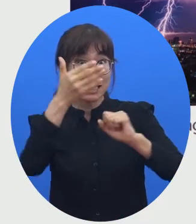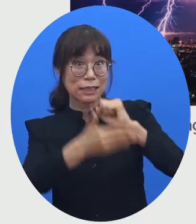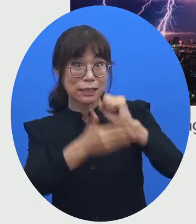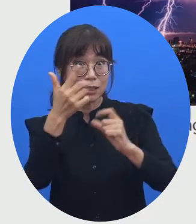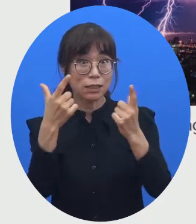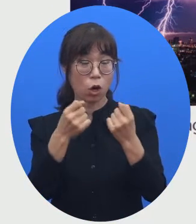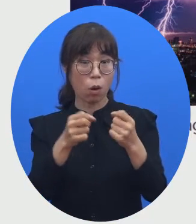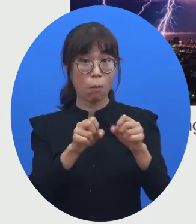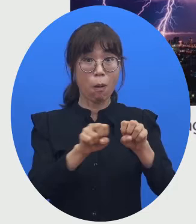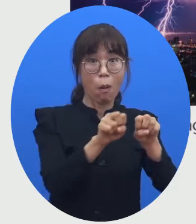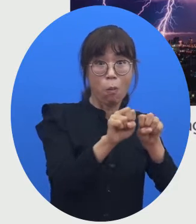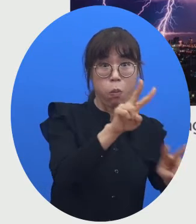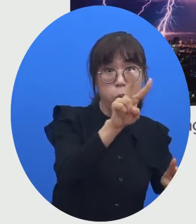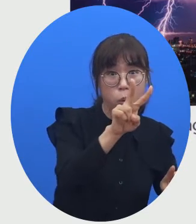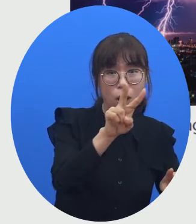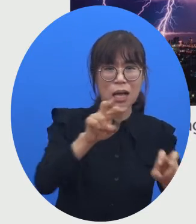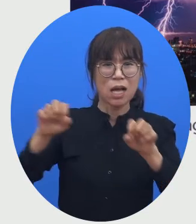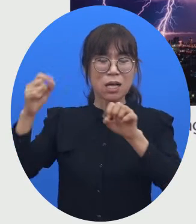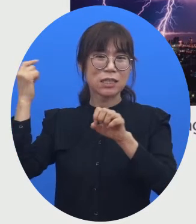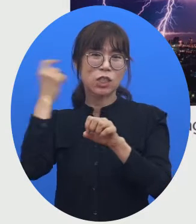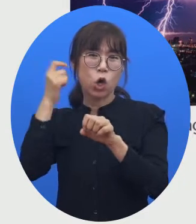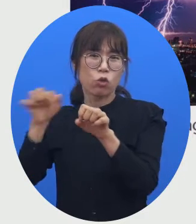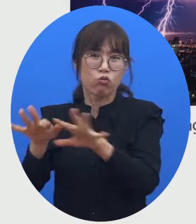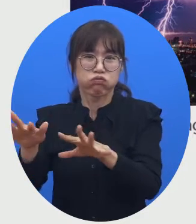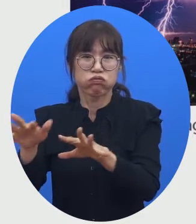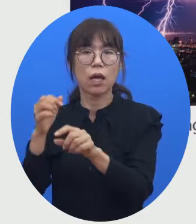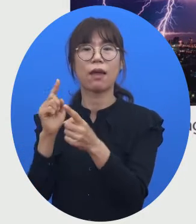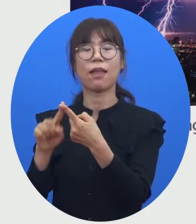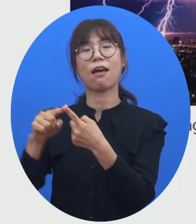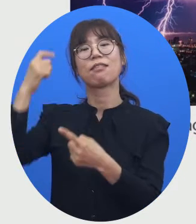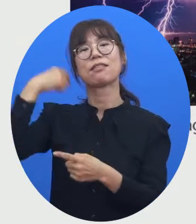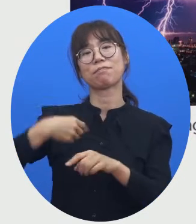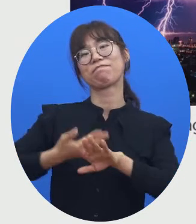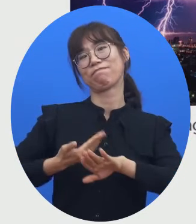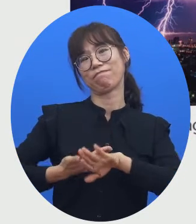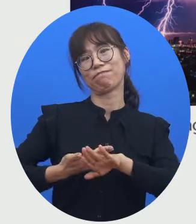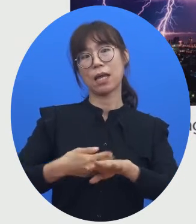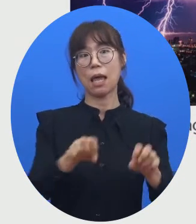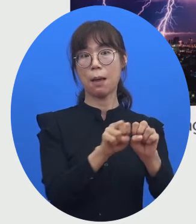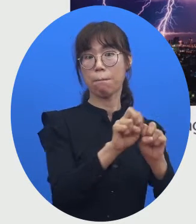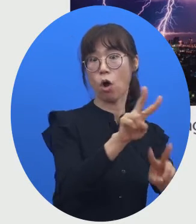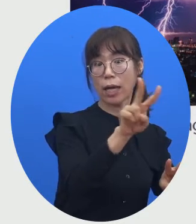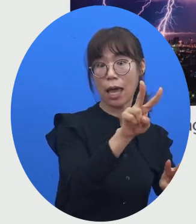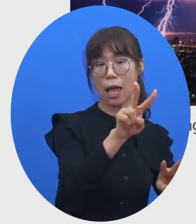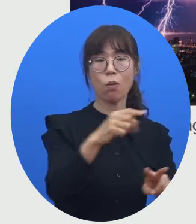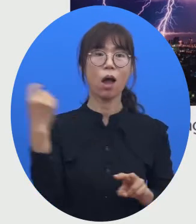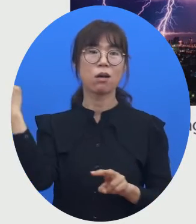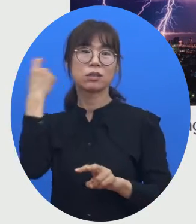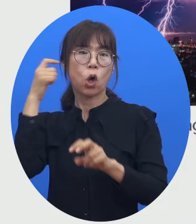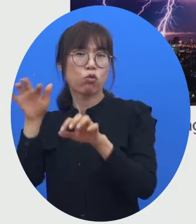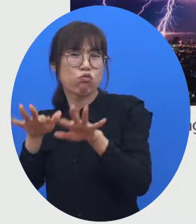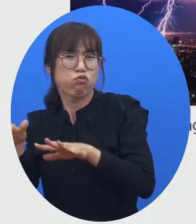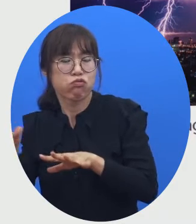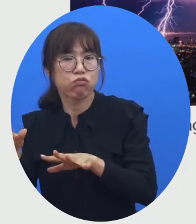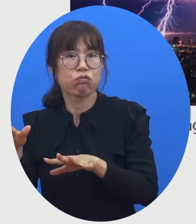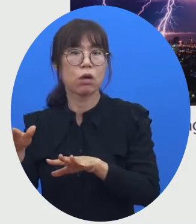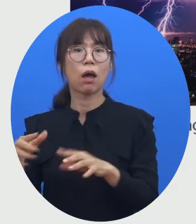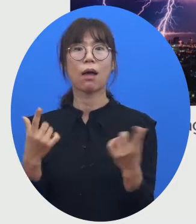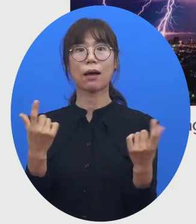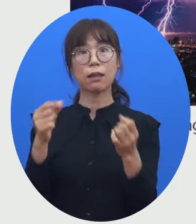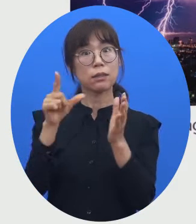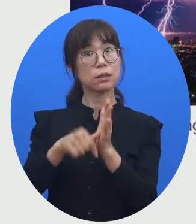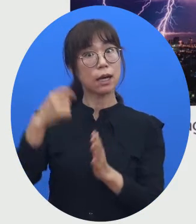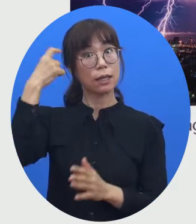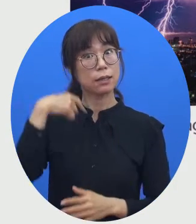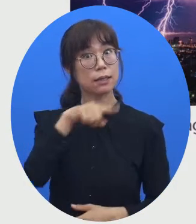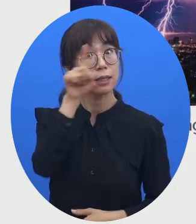천둥, 번개에 대한 그림인데요. 우리가 번개와 천둥을 항상 같은 시간에 느낄까 하는 것에 대한 걸